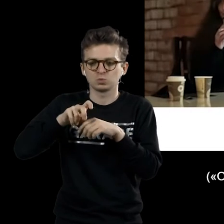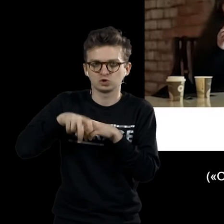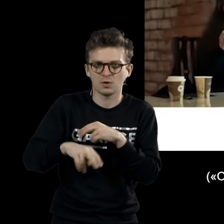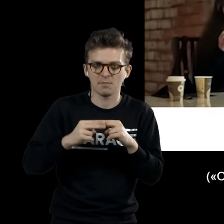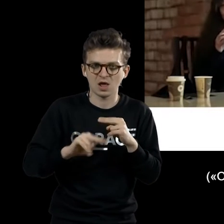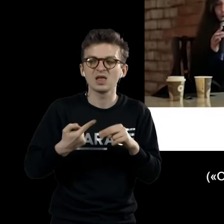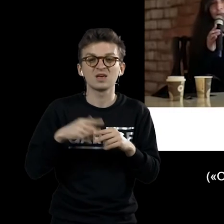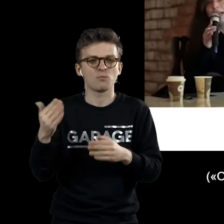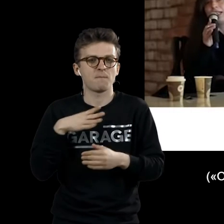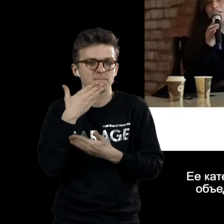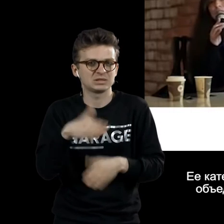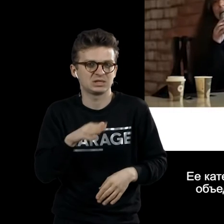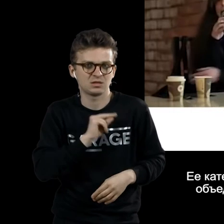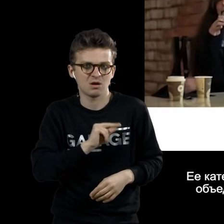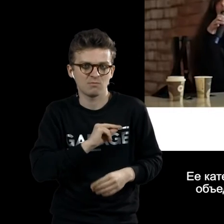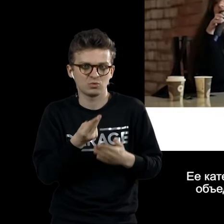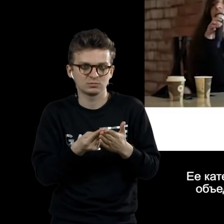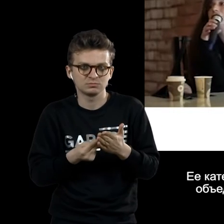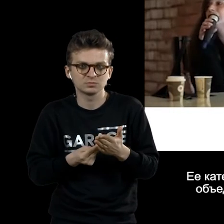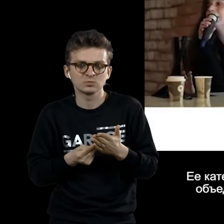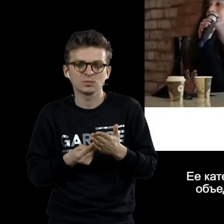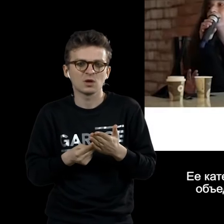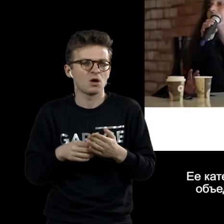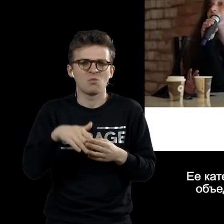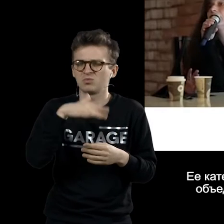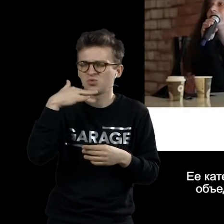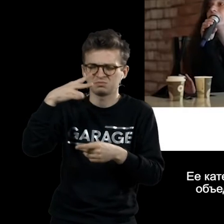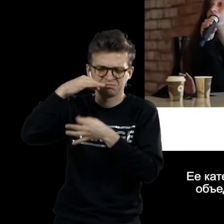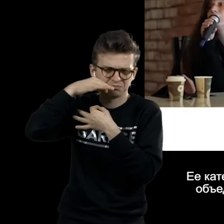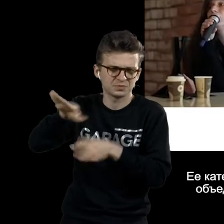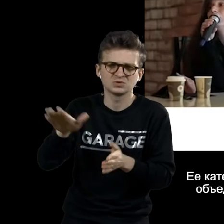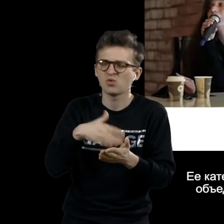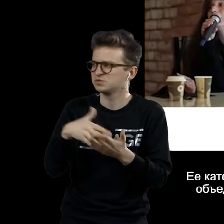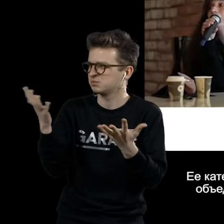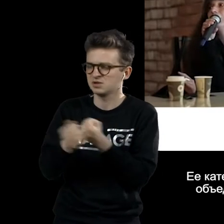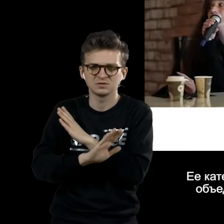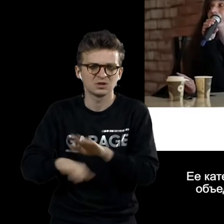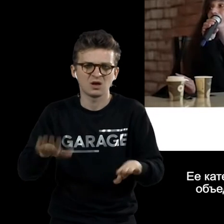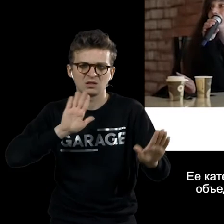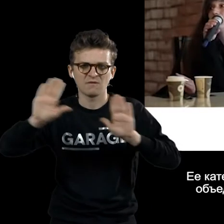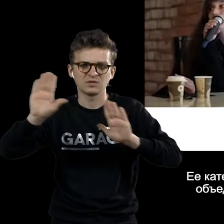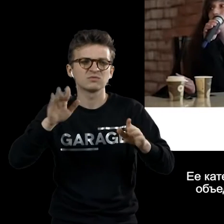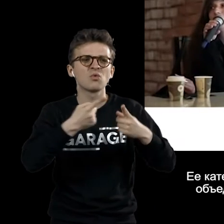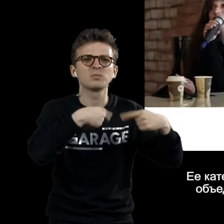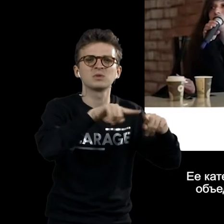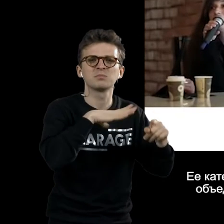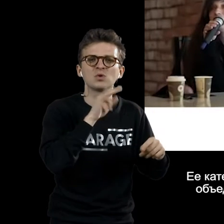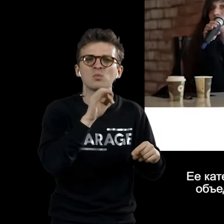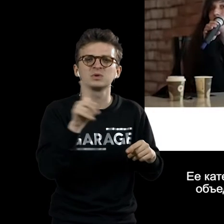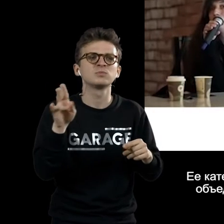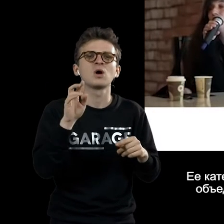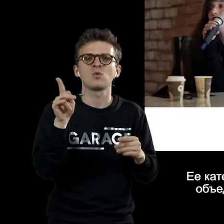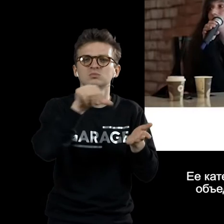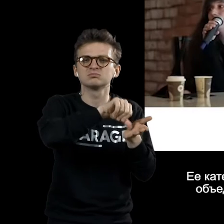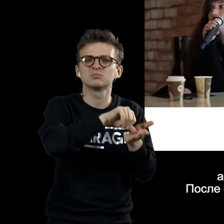последней работой Дюшана. Ее с треском не взяли на выставку того кубистического объединения, в котором он участвовал,